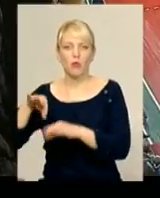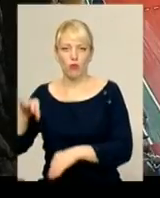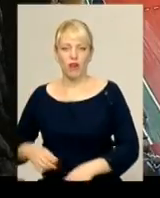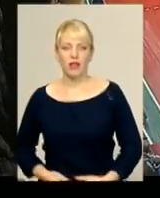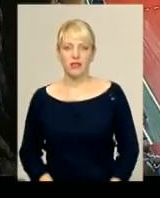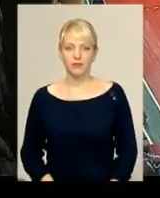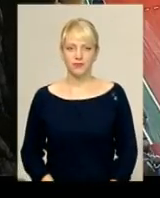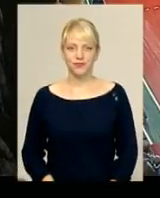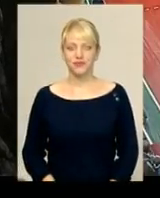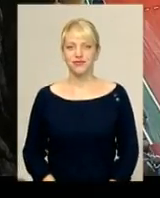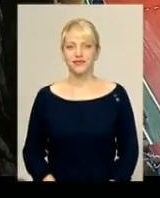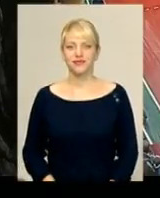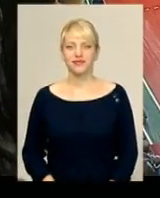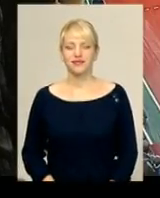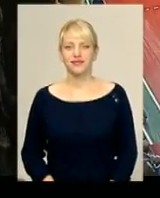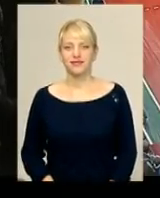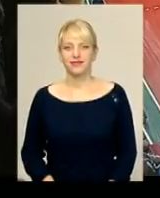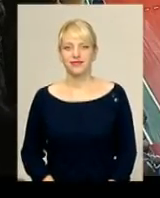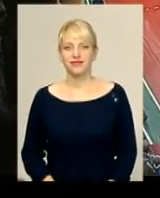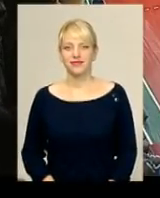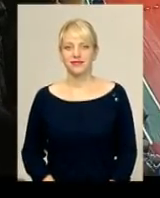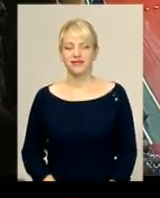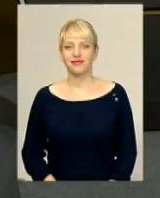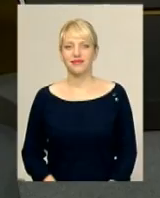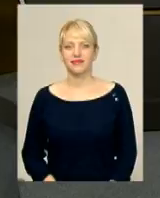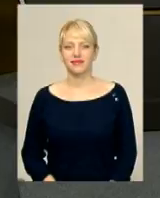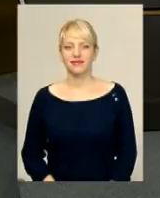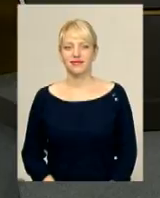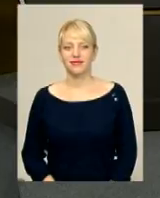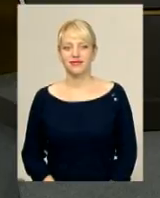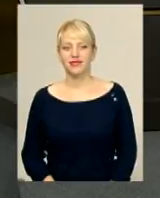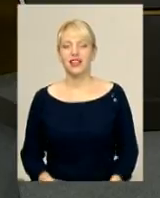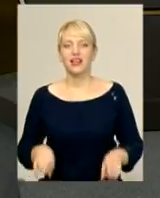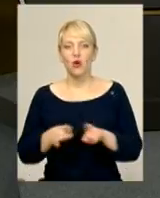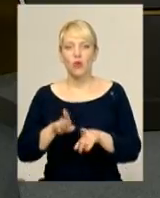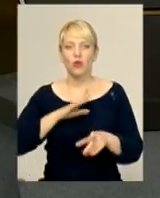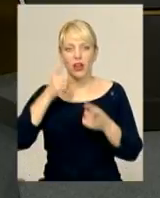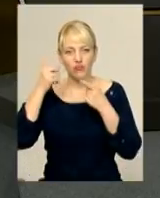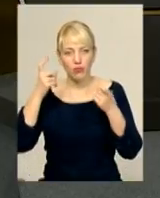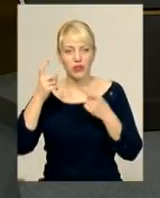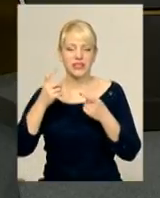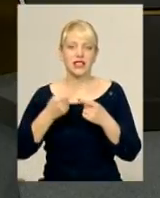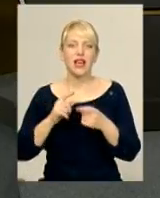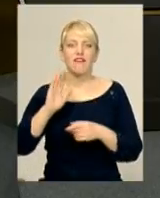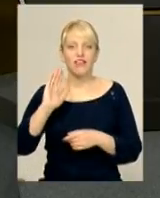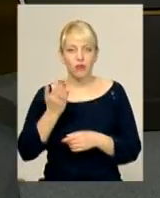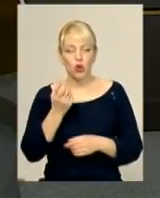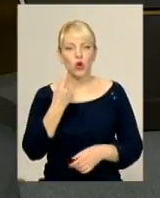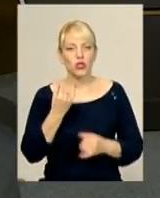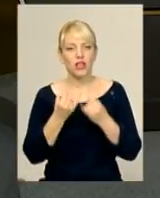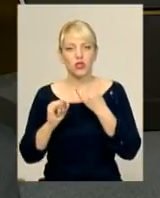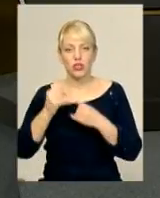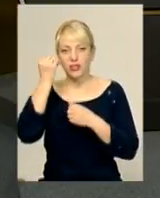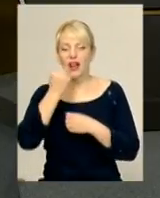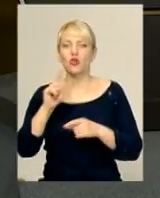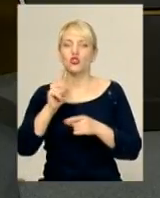Ярослава Анташевська, Володимир Паламар для інформаційного випуску. Такою була інформаційна картина «Вівторка» 11 жовтня.